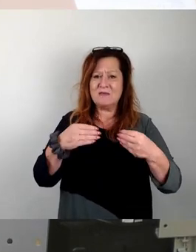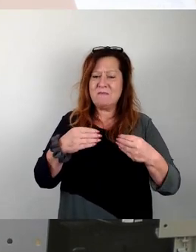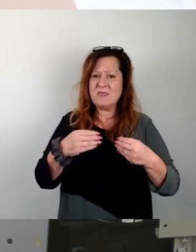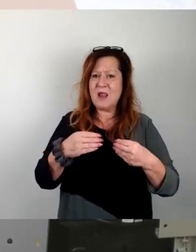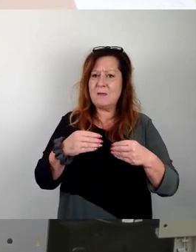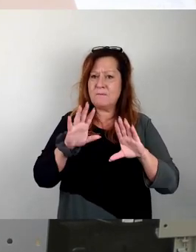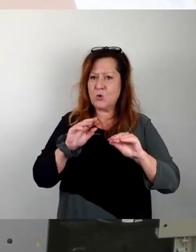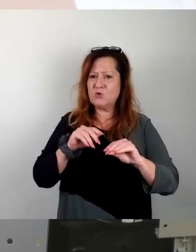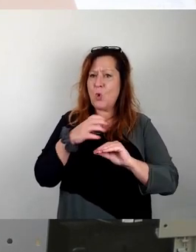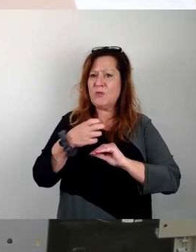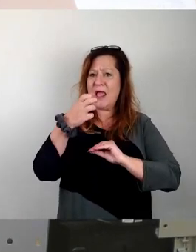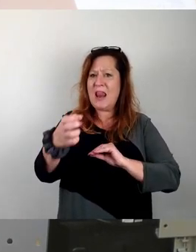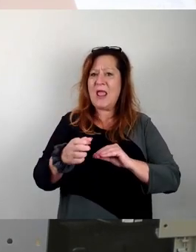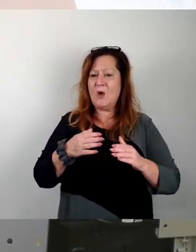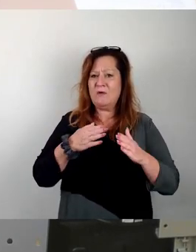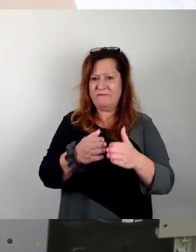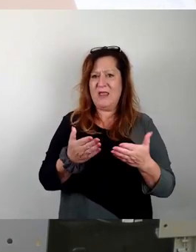Schauen wir dem Volk aufs Maul.